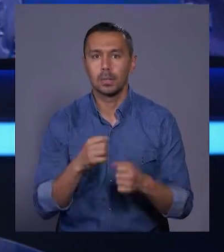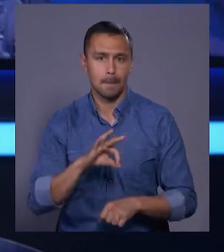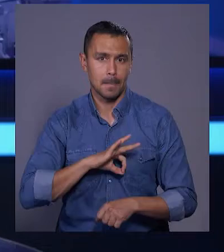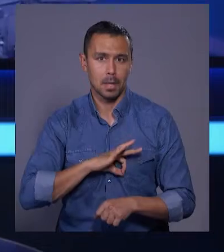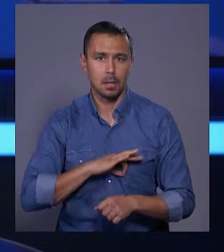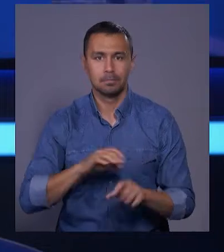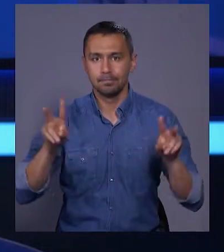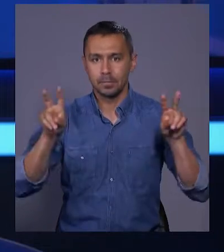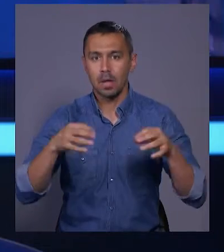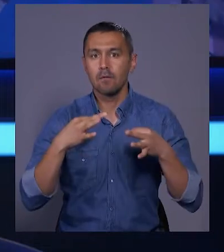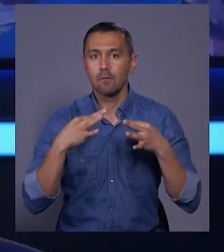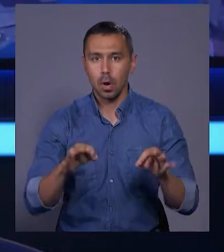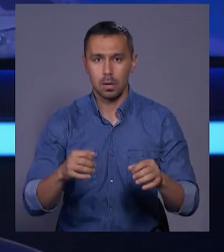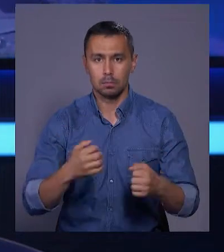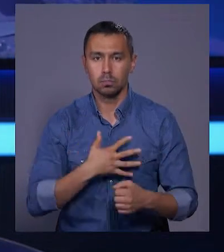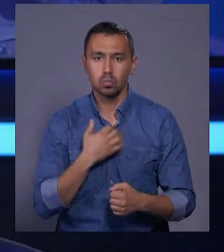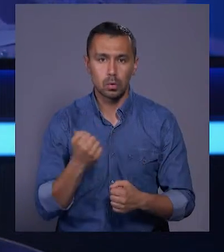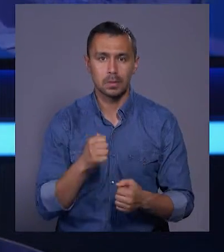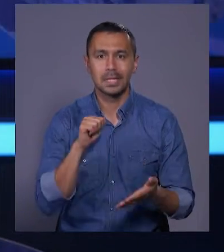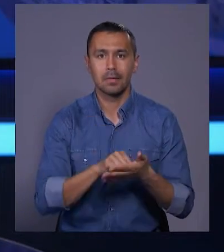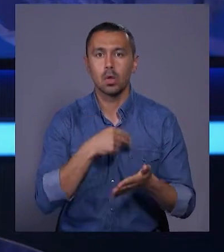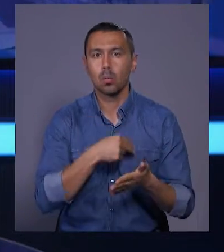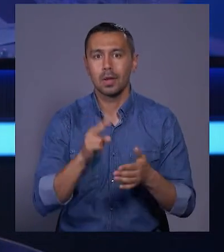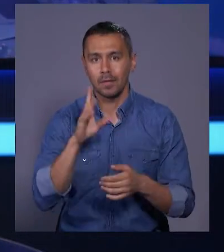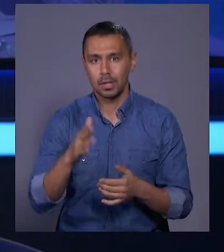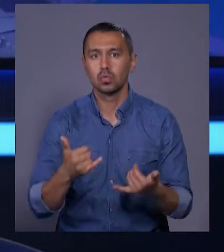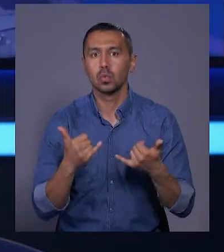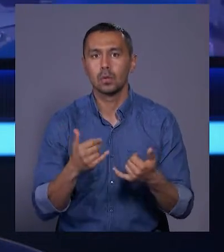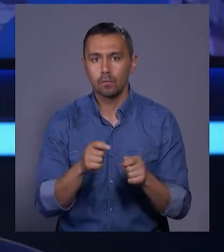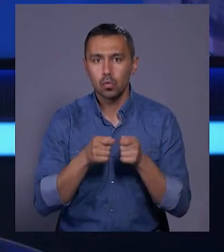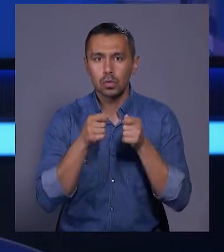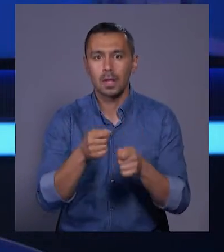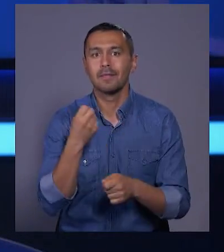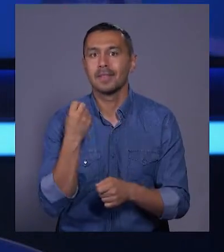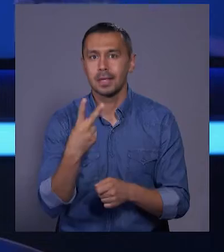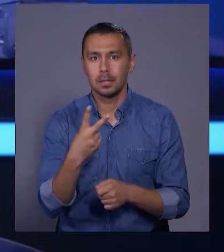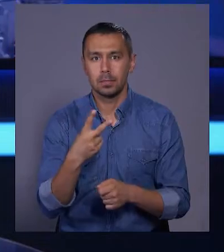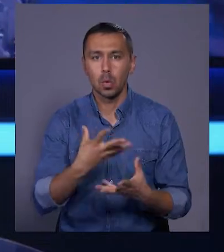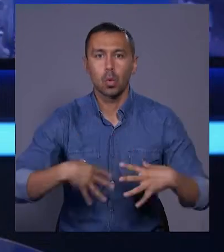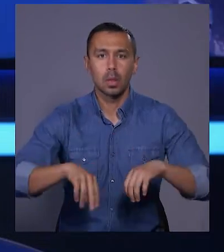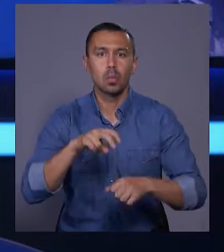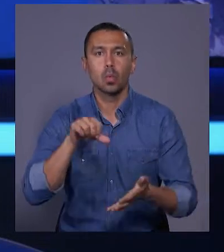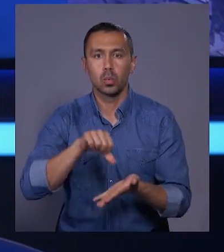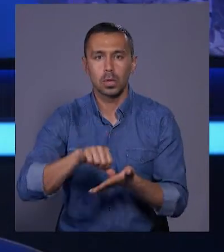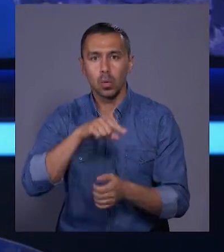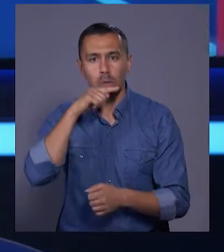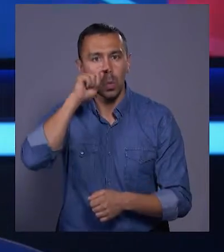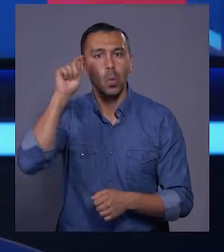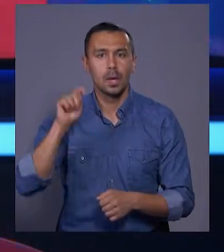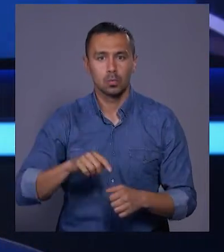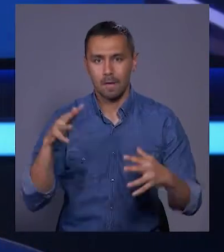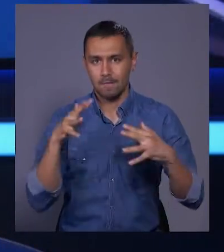медалі «Воля і мужність». Сертифікати на купівлю квартир сьогодні вручили 12 родинам учасників російсько